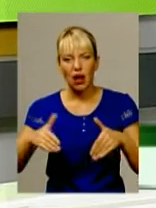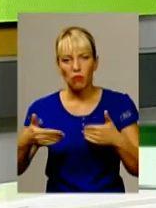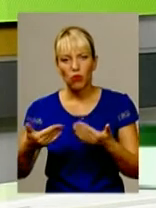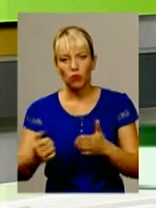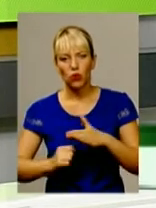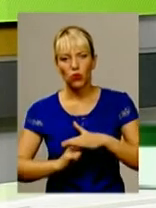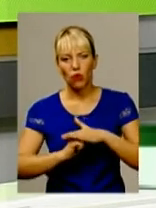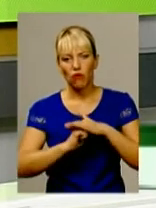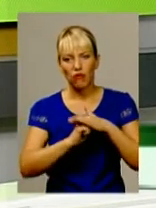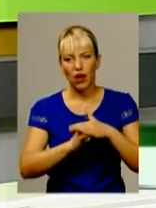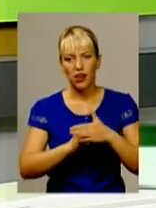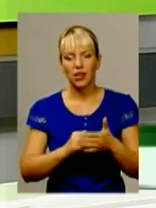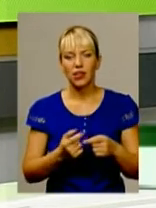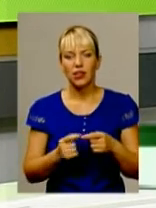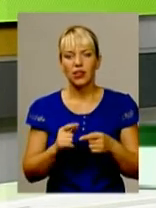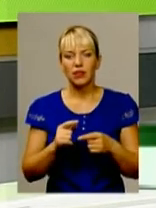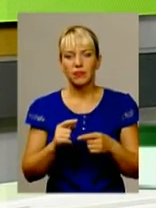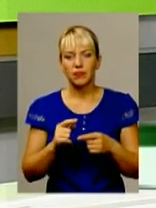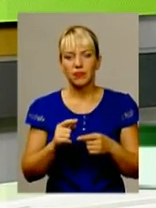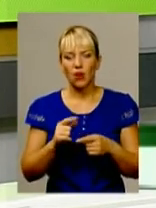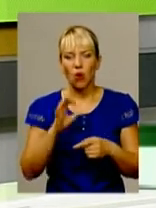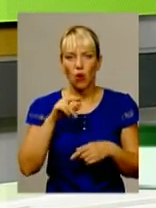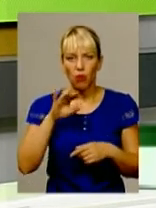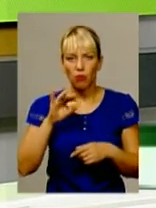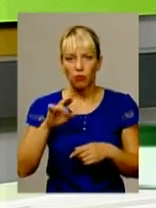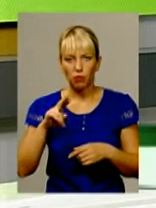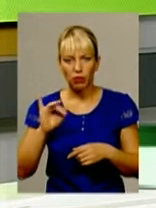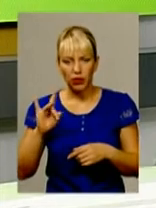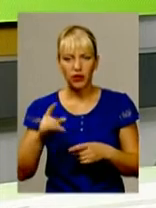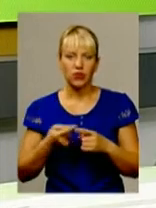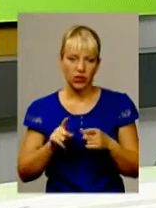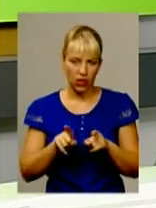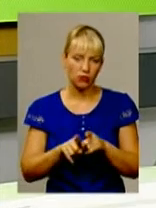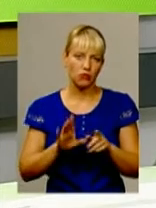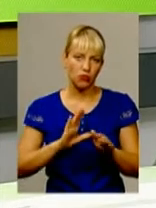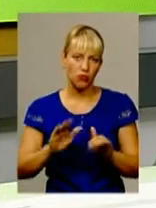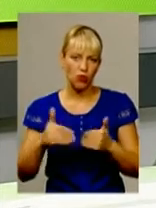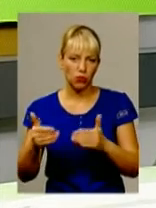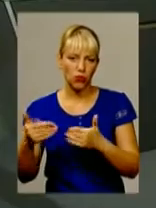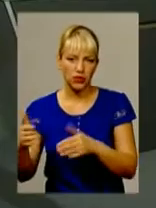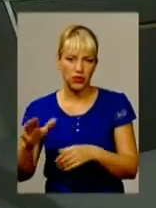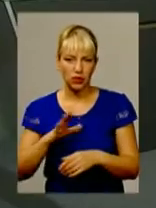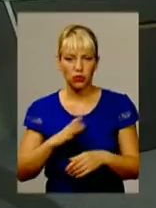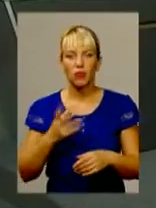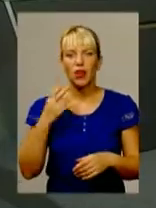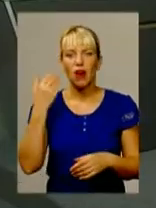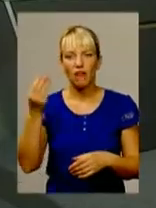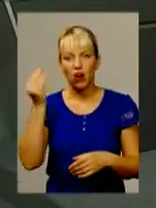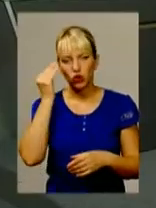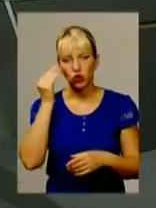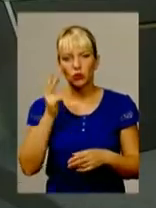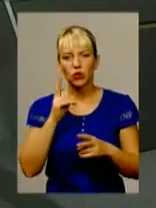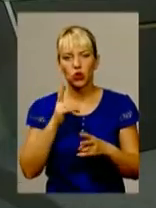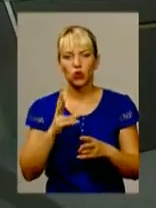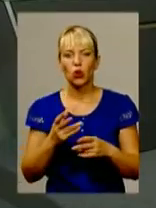«Укроп» були пропозиції. Ну, от ці партії пропонували. Все ж таки, на вашу думку, хто виграє